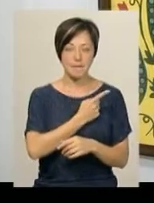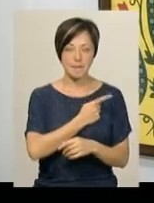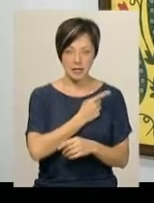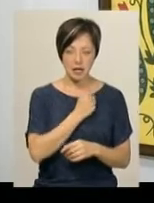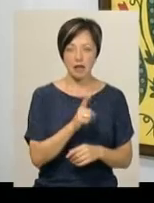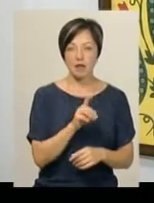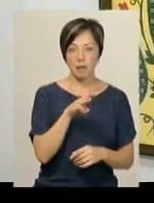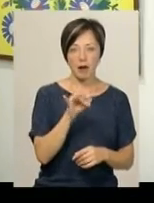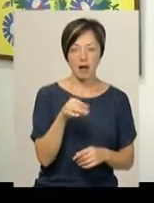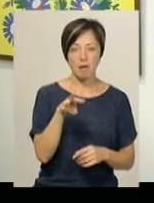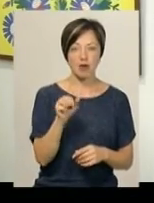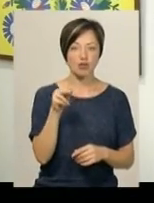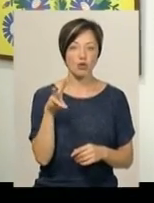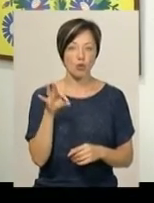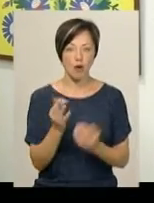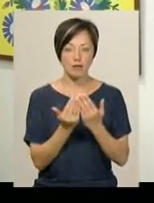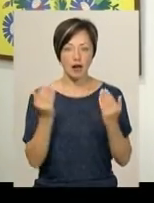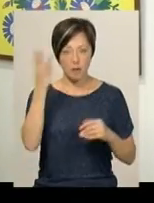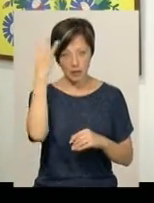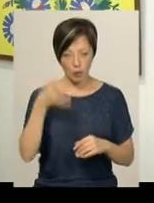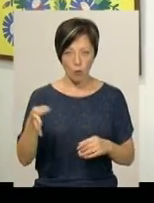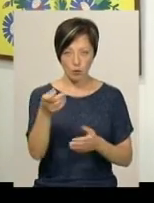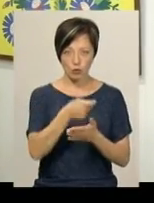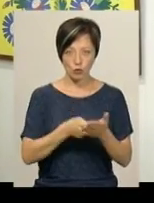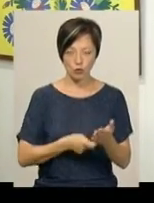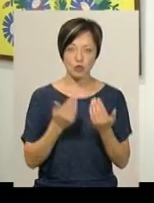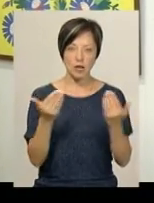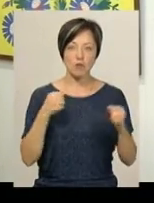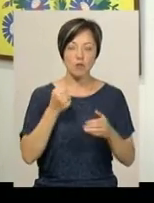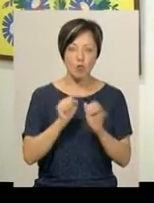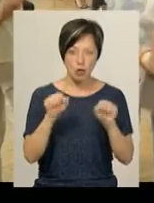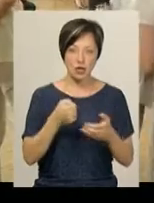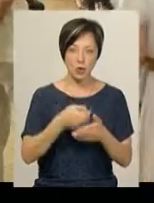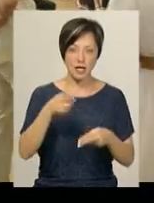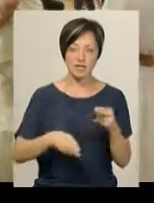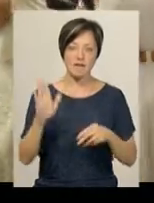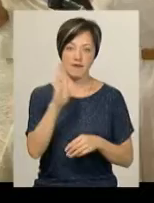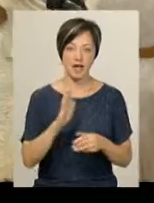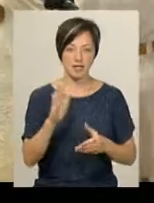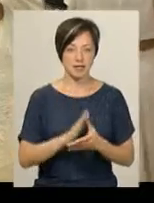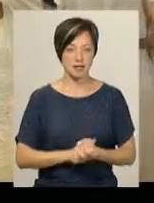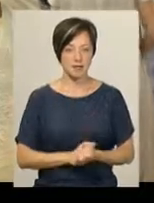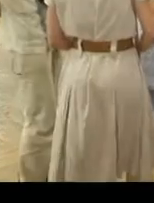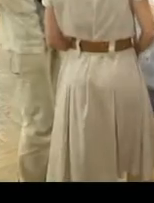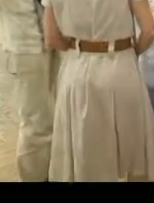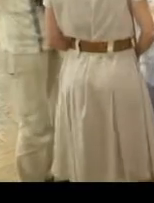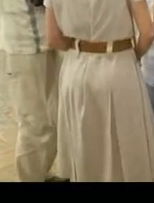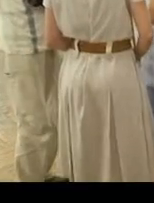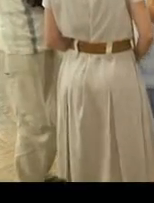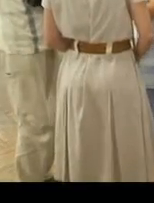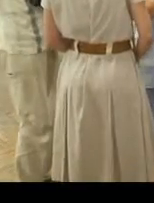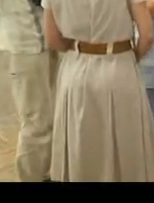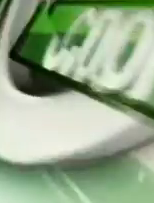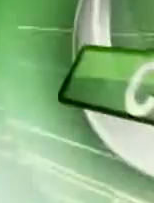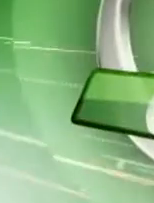Приймаченко, які експонуються у Хмельницькому обласному художньому музеї, можна до кінця вересня. Дарина Денисенко, Олександр Горішевський. Новини.